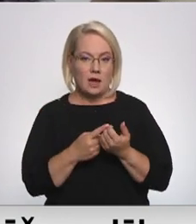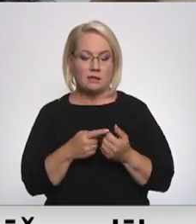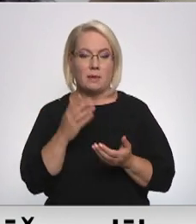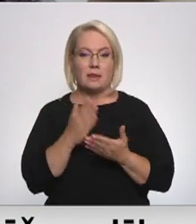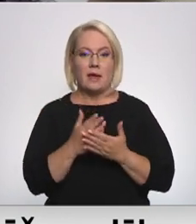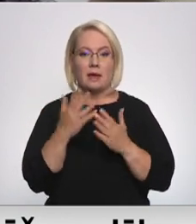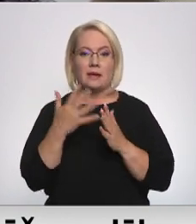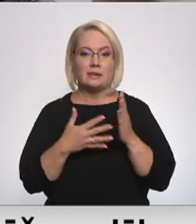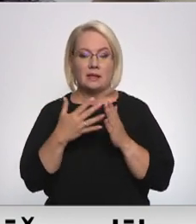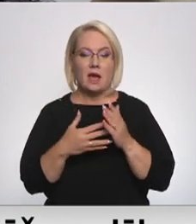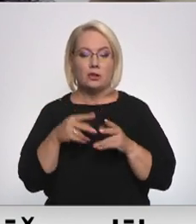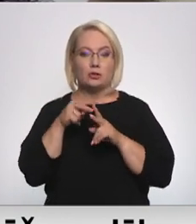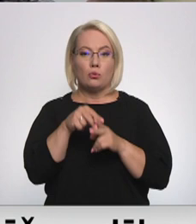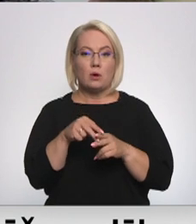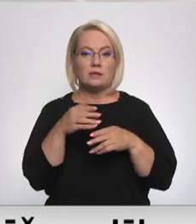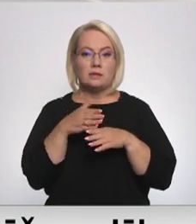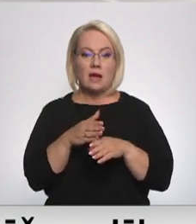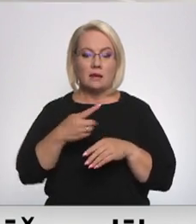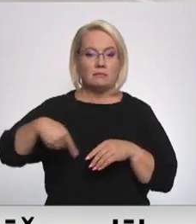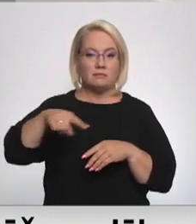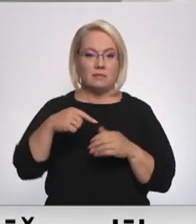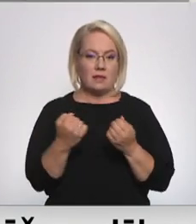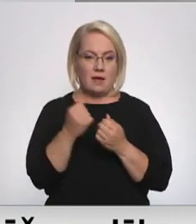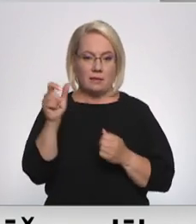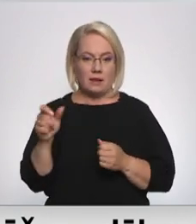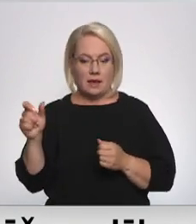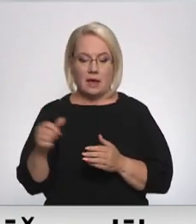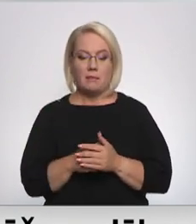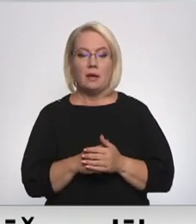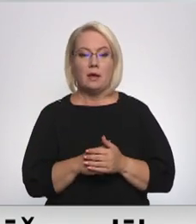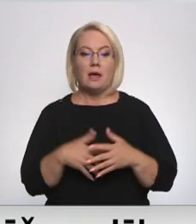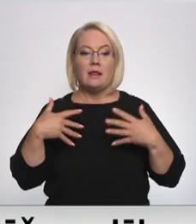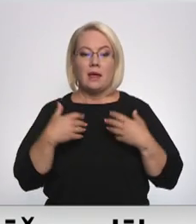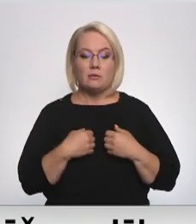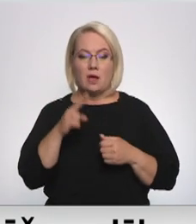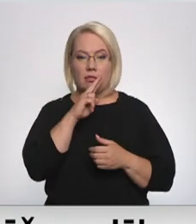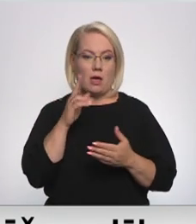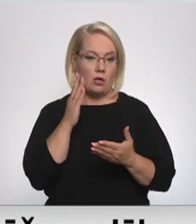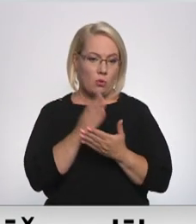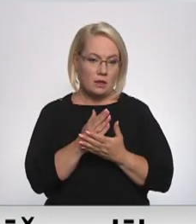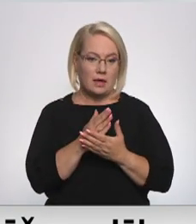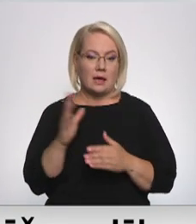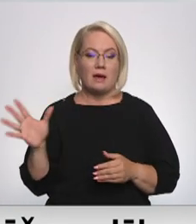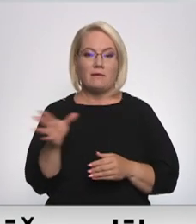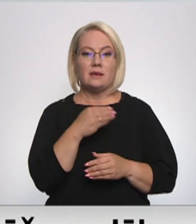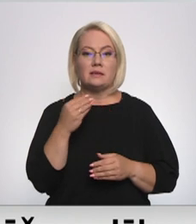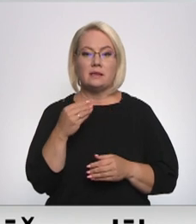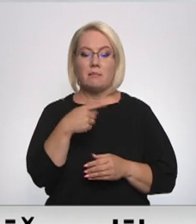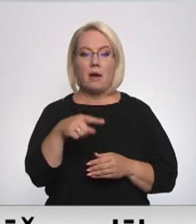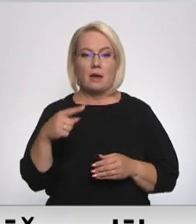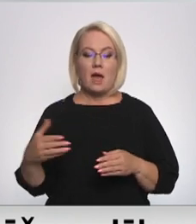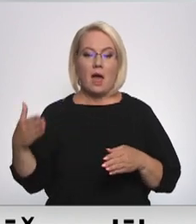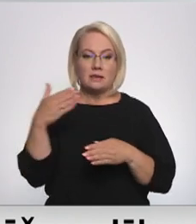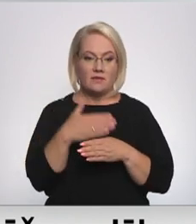tiek risināts slodzes sadalots starp esošajiem. Jā, diemžēl šobrīd nemotiek. Visi pārējie tiek aizietotīgi,